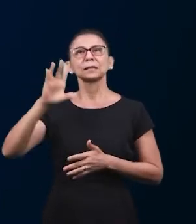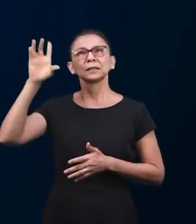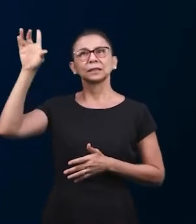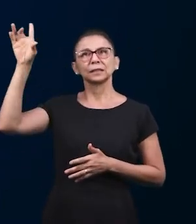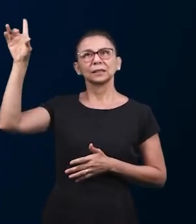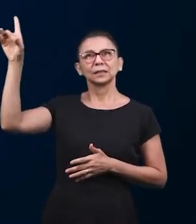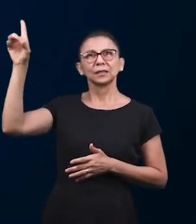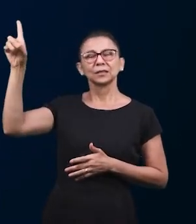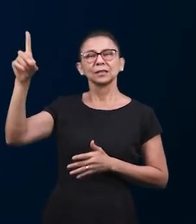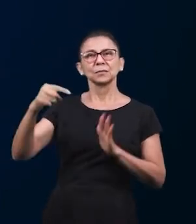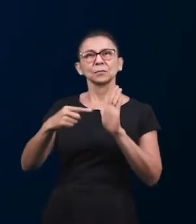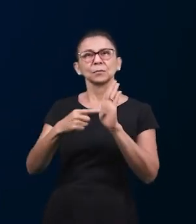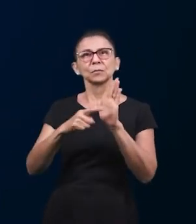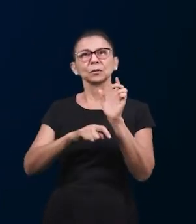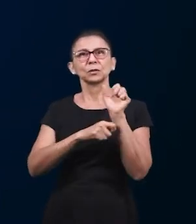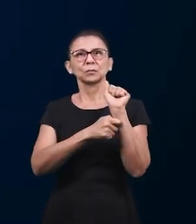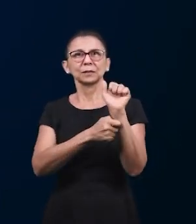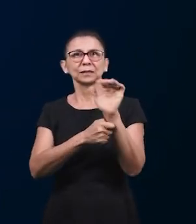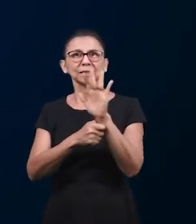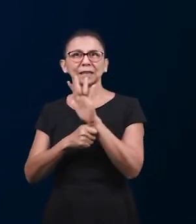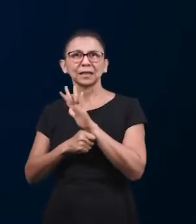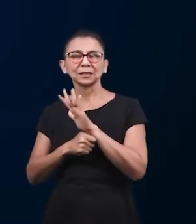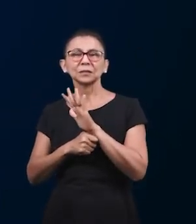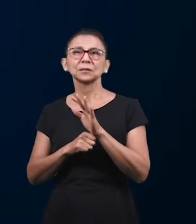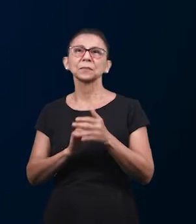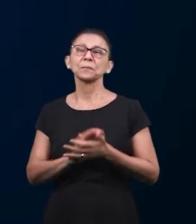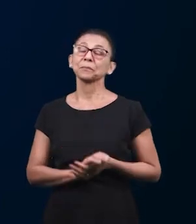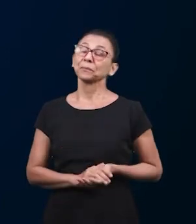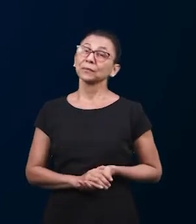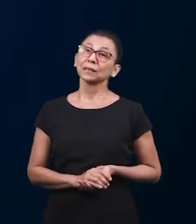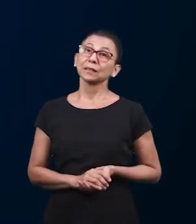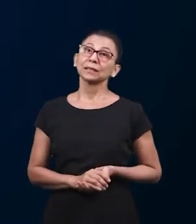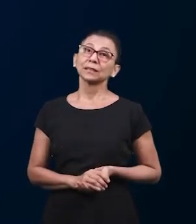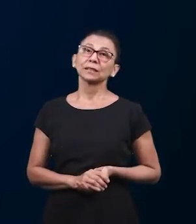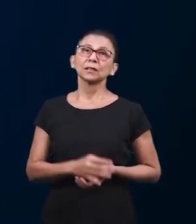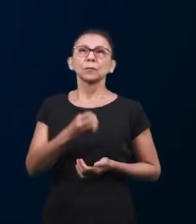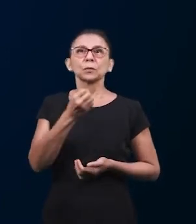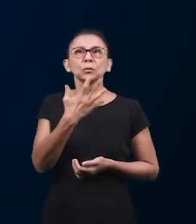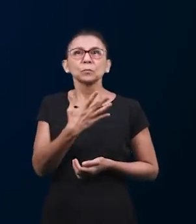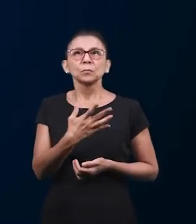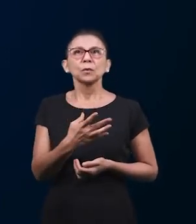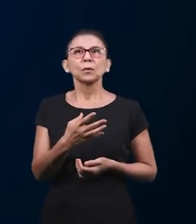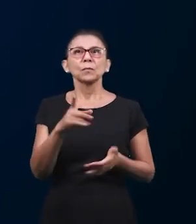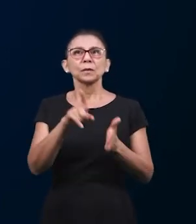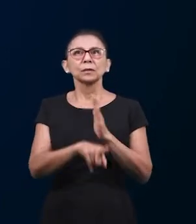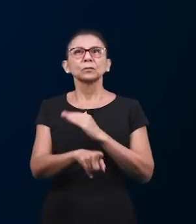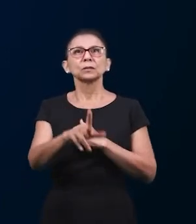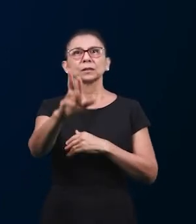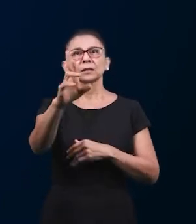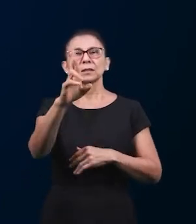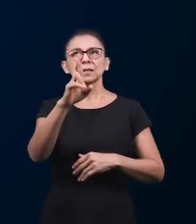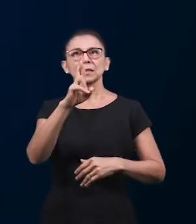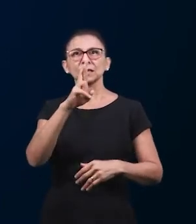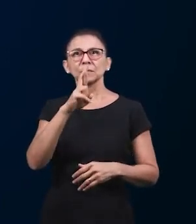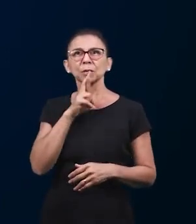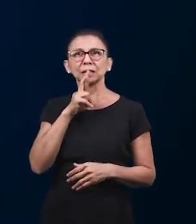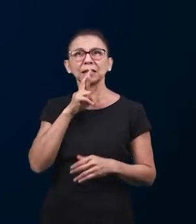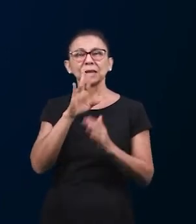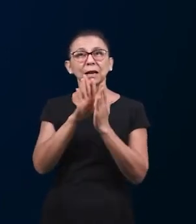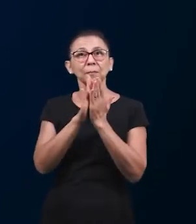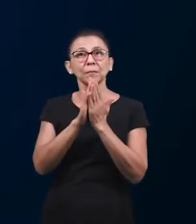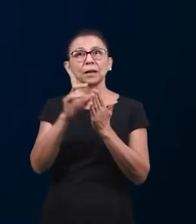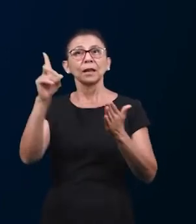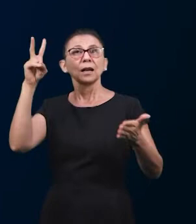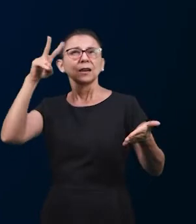Божию и понимаем открываем для себя тайны Его работы и поэтому отвечать на каждый вопрос